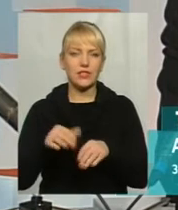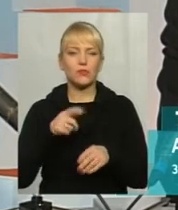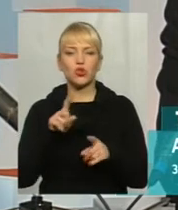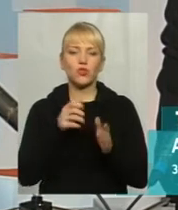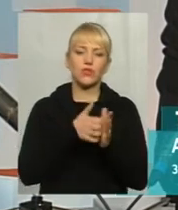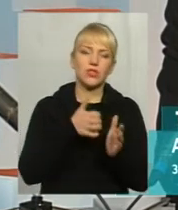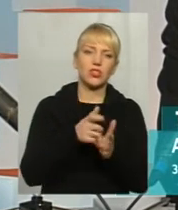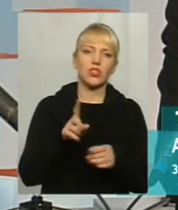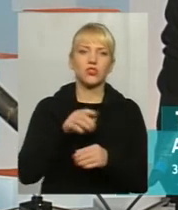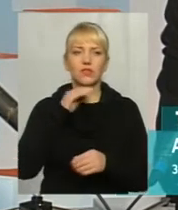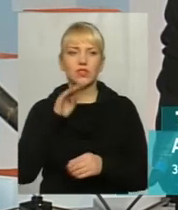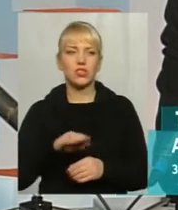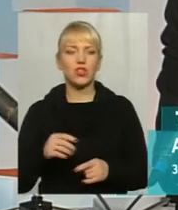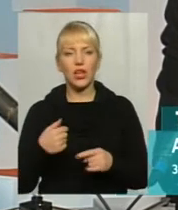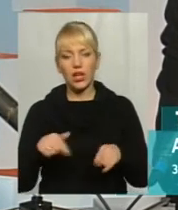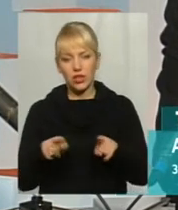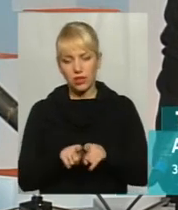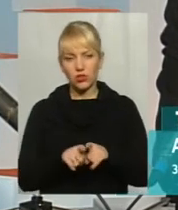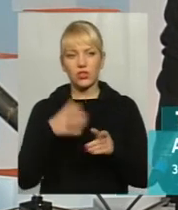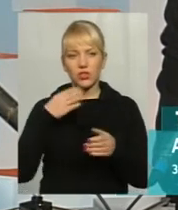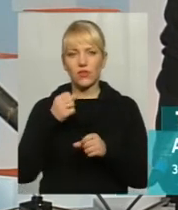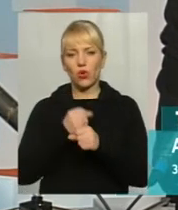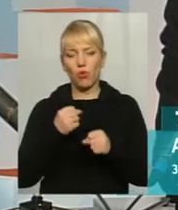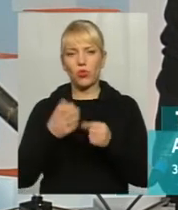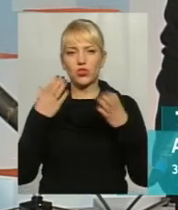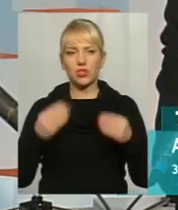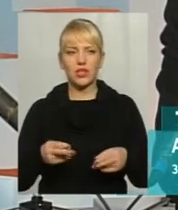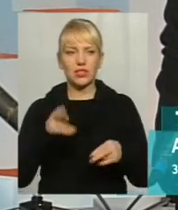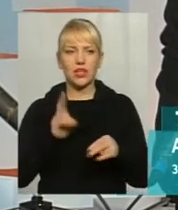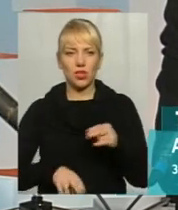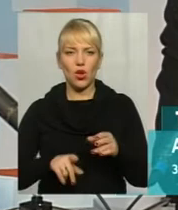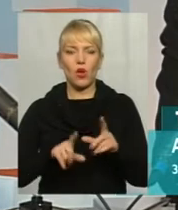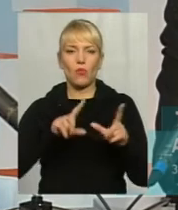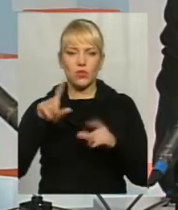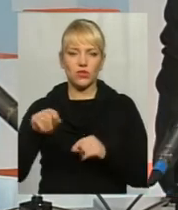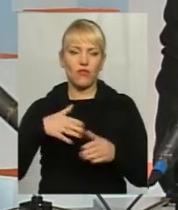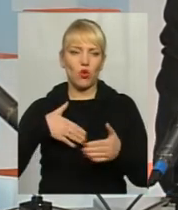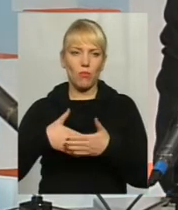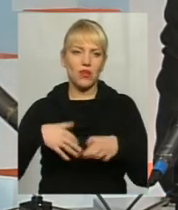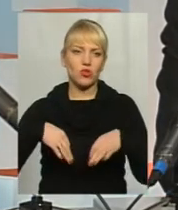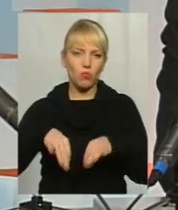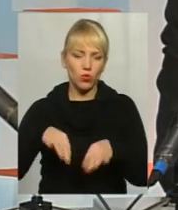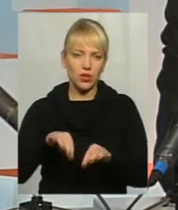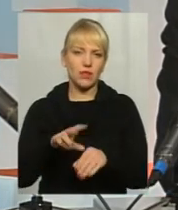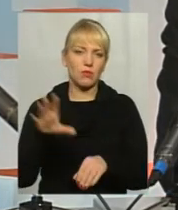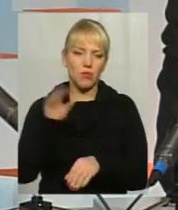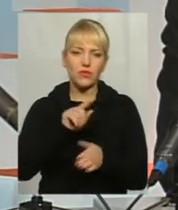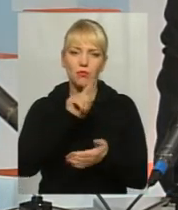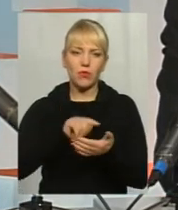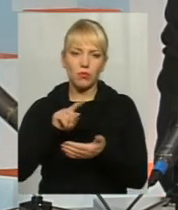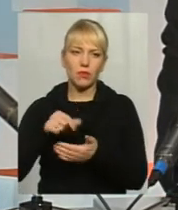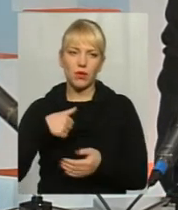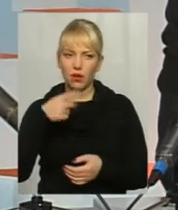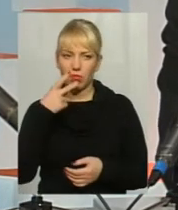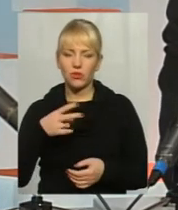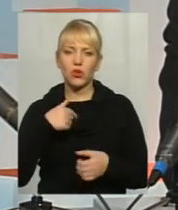не вистачає, ввечері я так само свій робочий день закінчую поїздками в громадському транспорті. По всім проблемам я бачу,